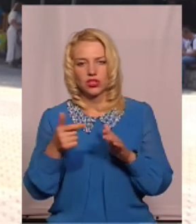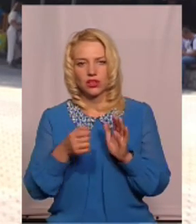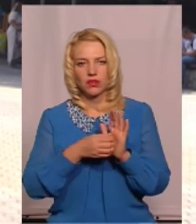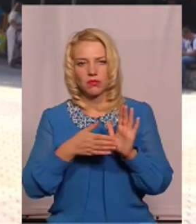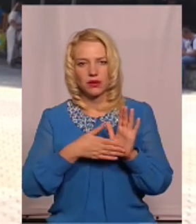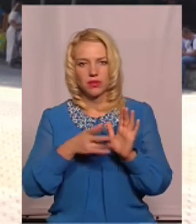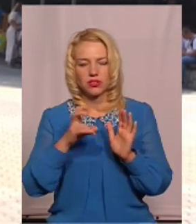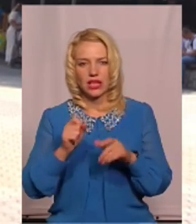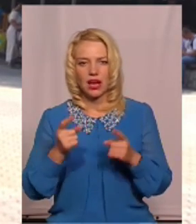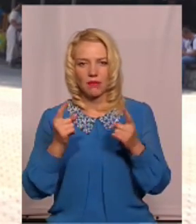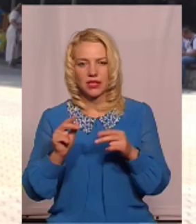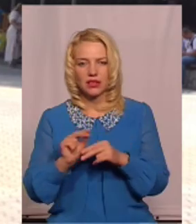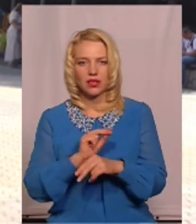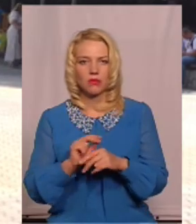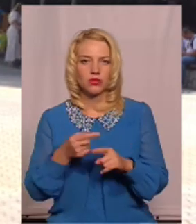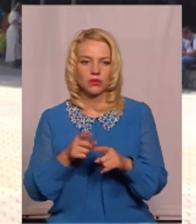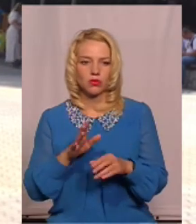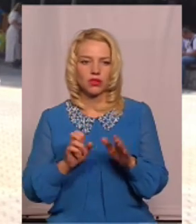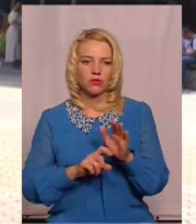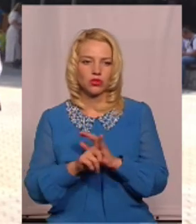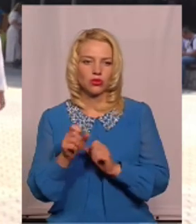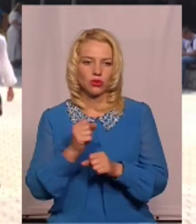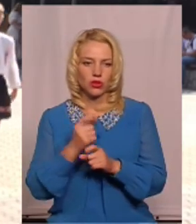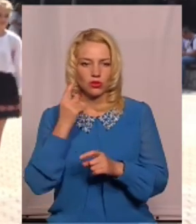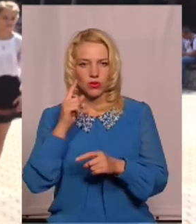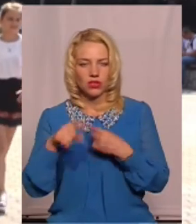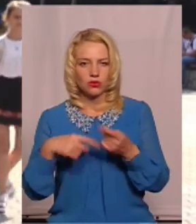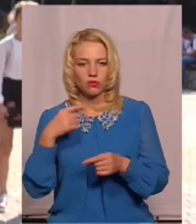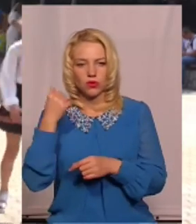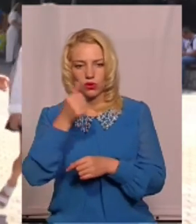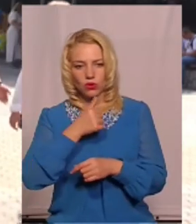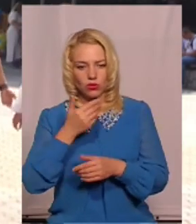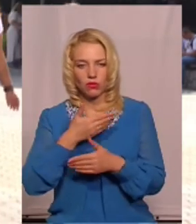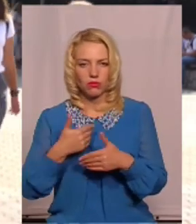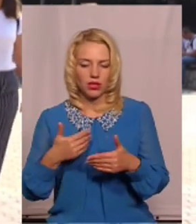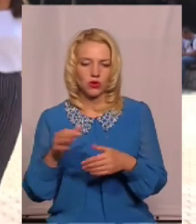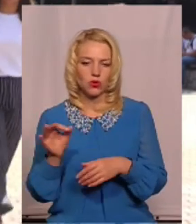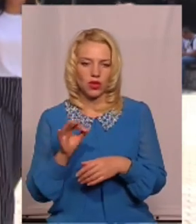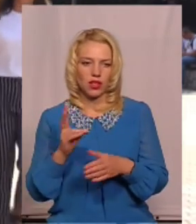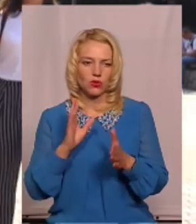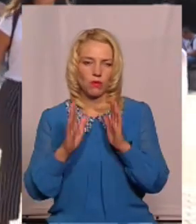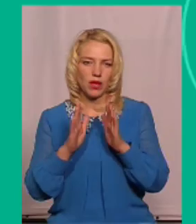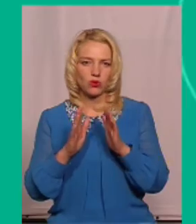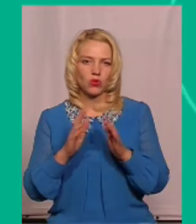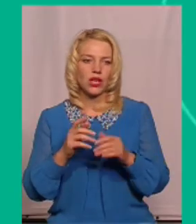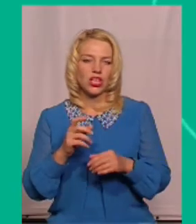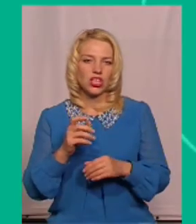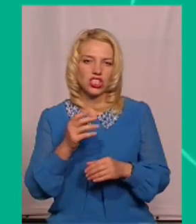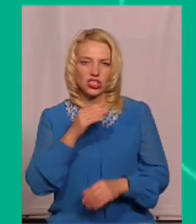на капітальний ремонт. Це буде на початок робіт. Думаю, наступного року ми громадську вбиральню в парку Шевченка закінчимо.